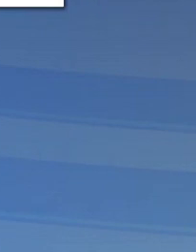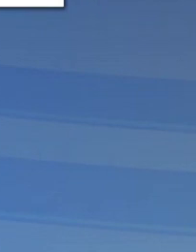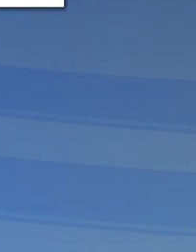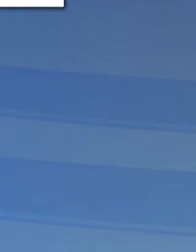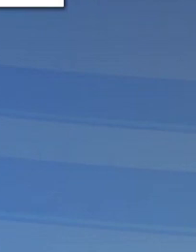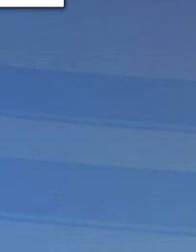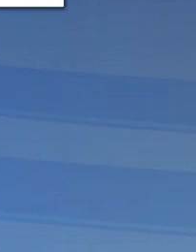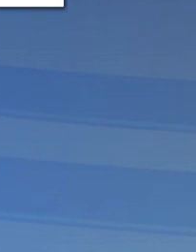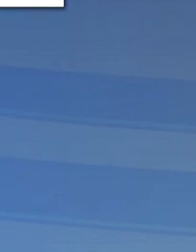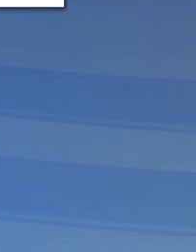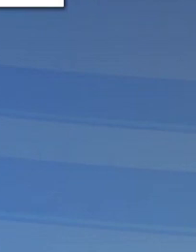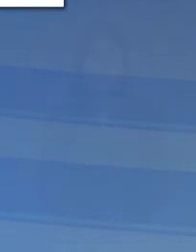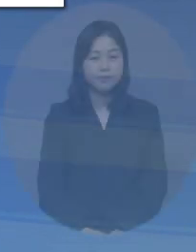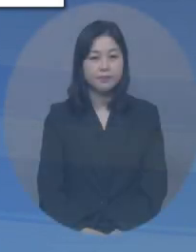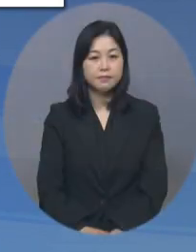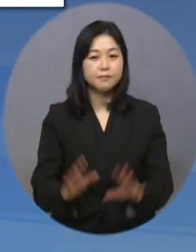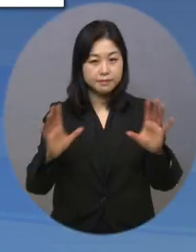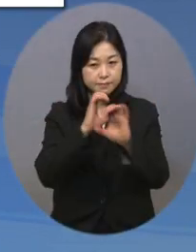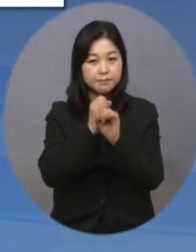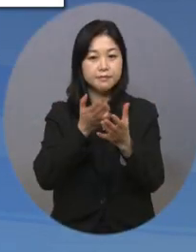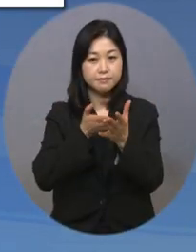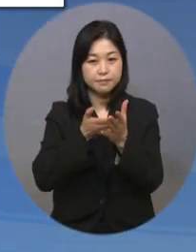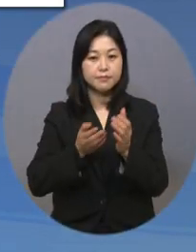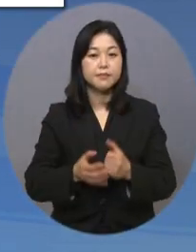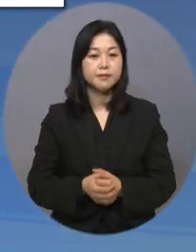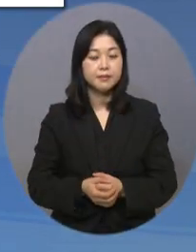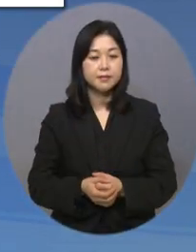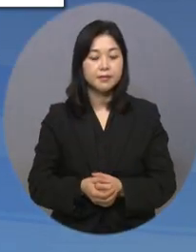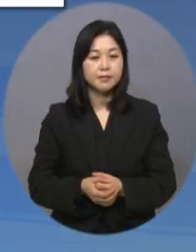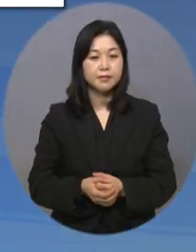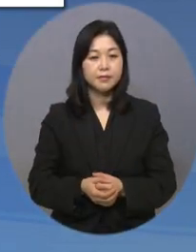이어서 간추린 뉴스 전해드립니다.